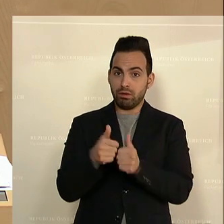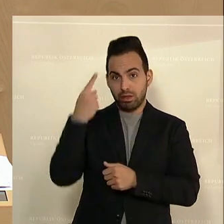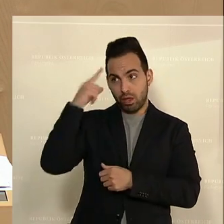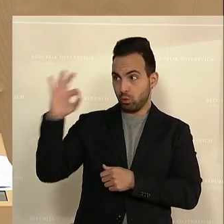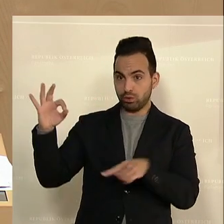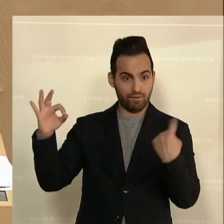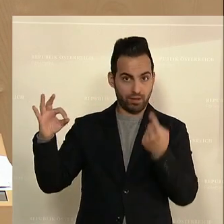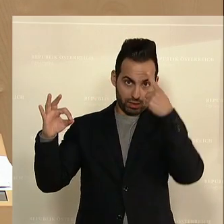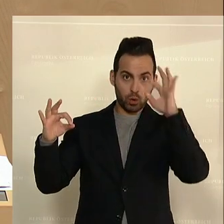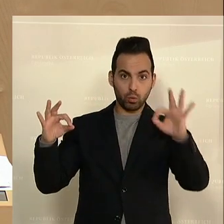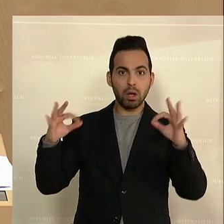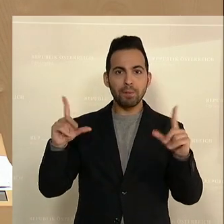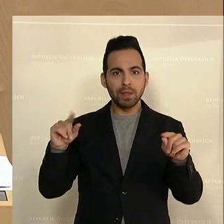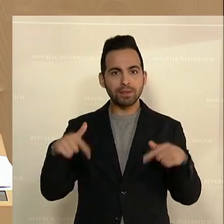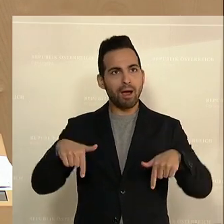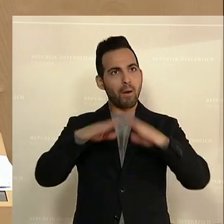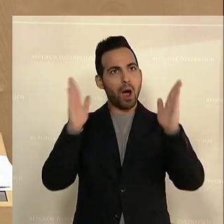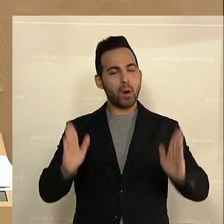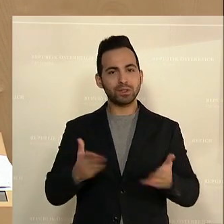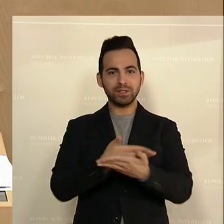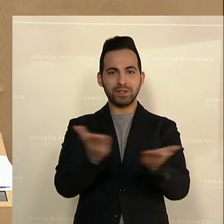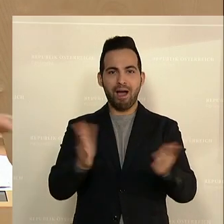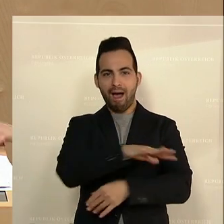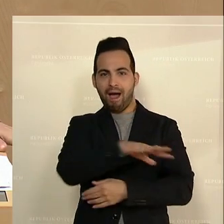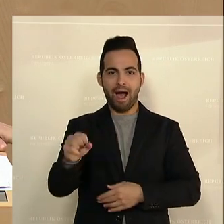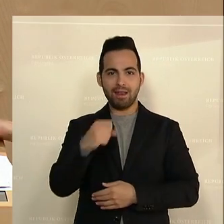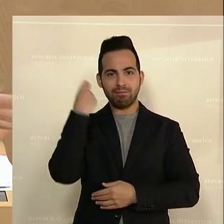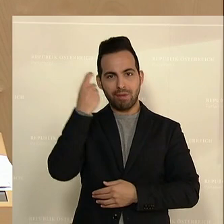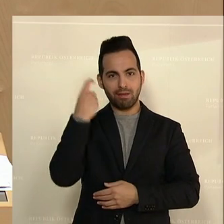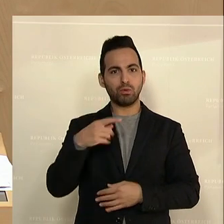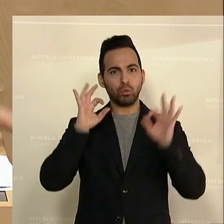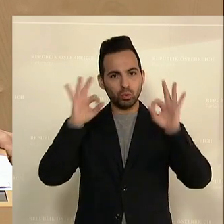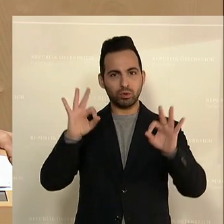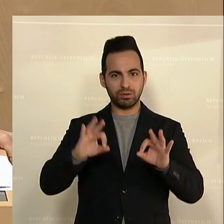machen wir das. Man könnte jetzt auch meinen, dass hier im Hohen Haus alle Parteien das gut finden.